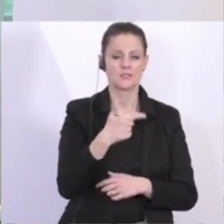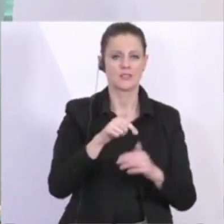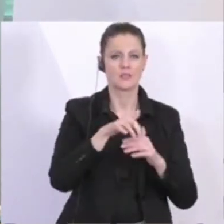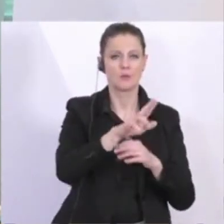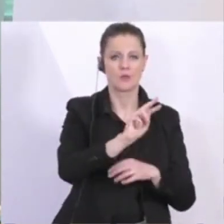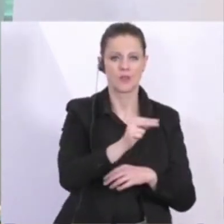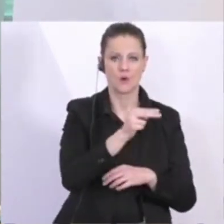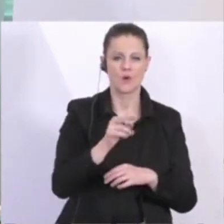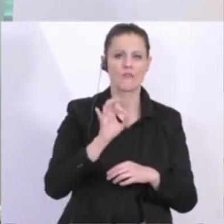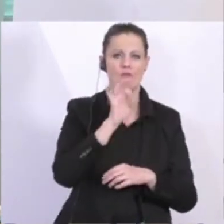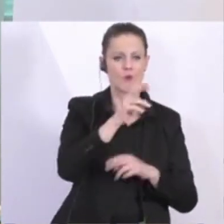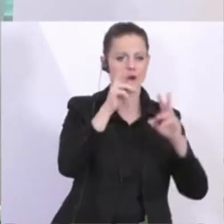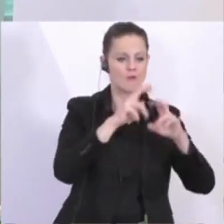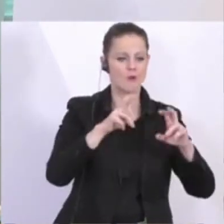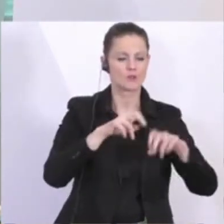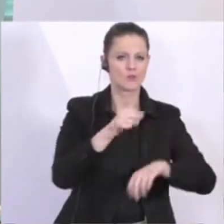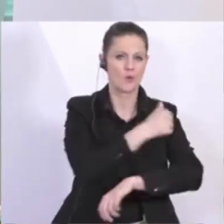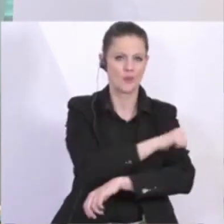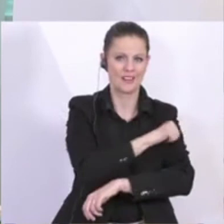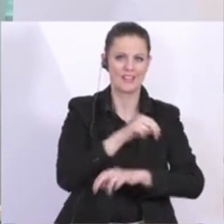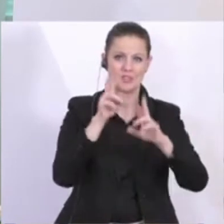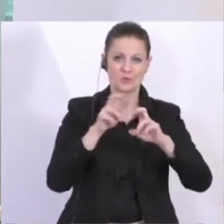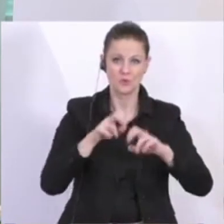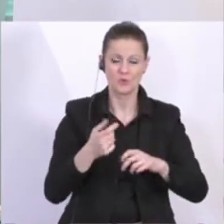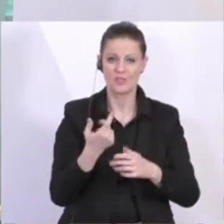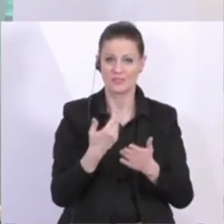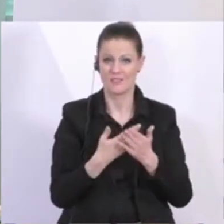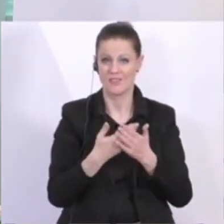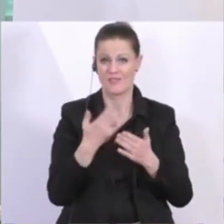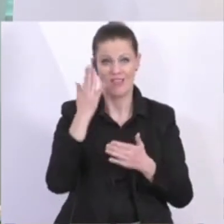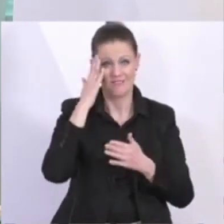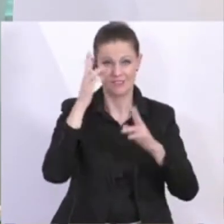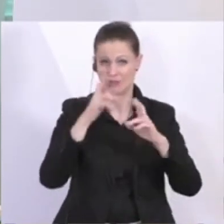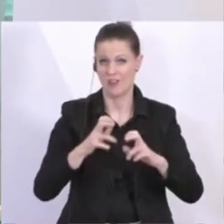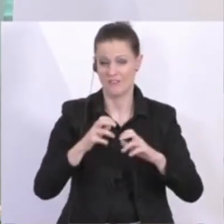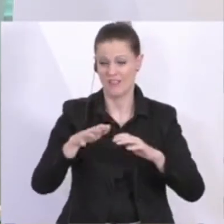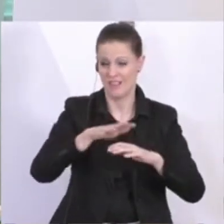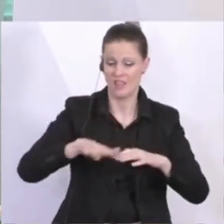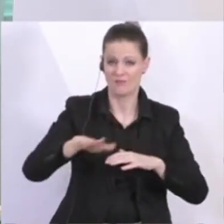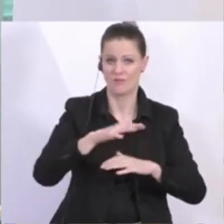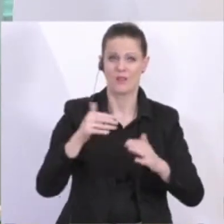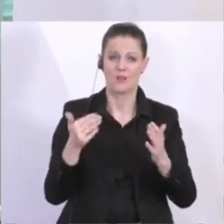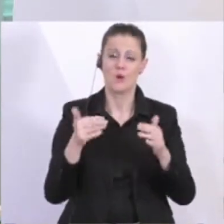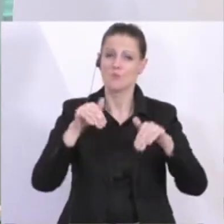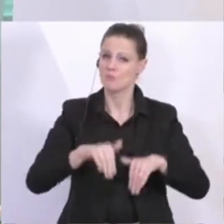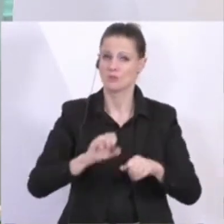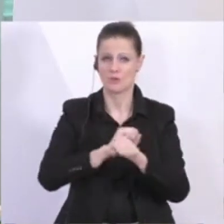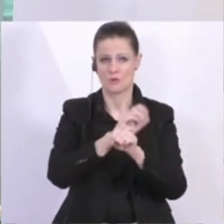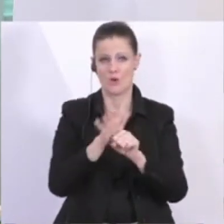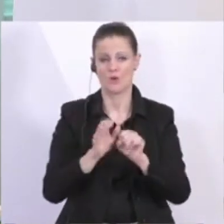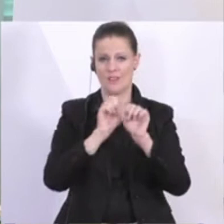Forschung und klinische Studien, um eben auch auf wissenschaftlicher Ebene den Kampf gegen das Coronavirus zu beschleunigen.